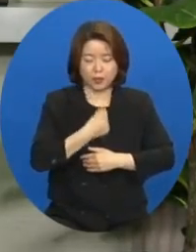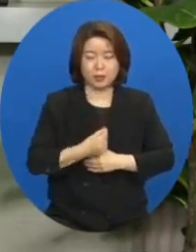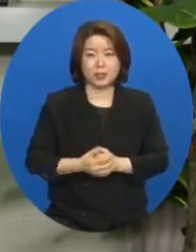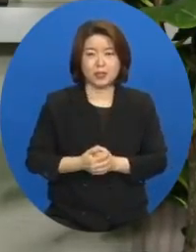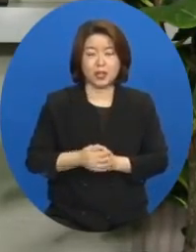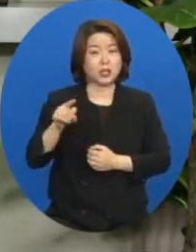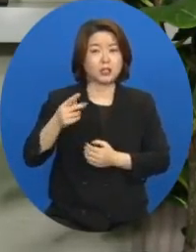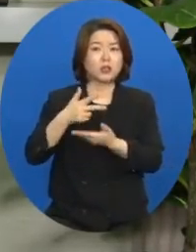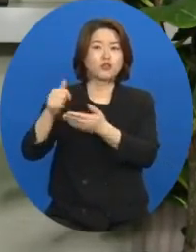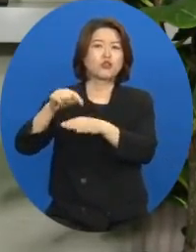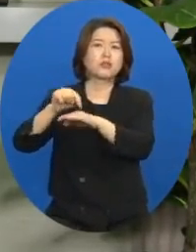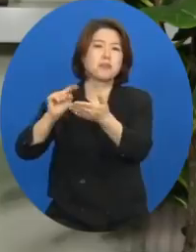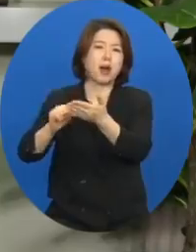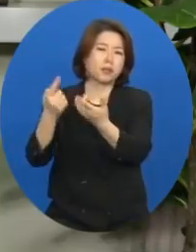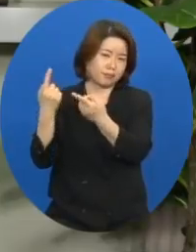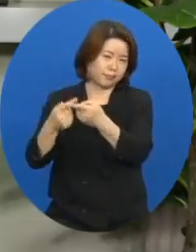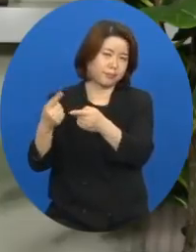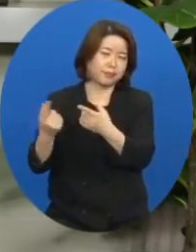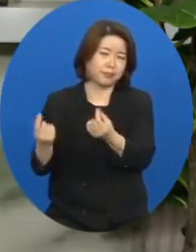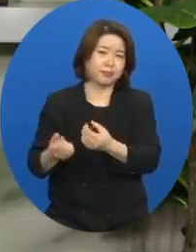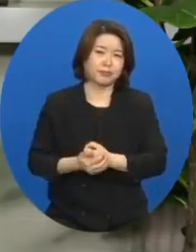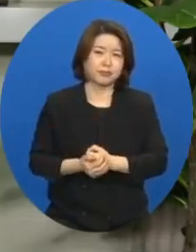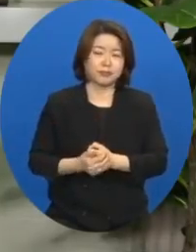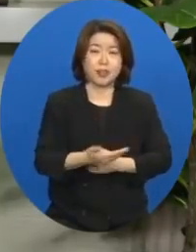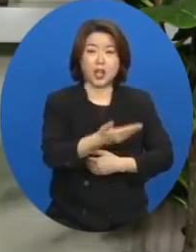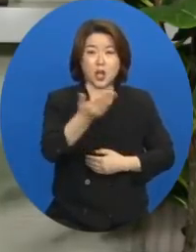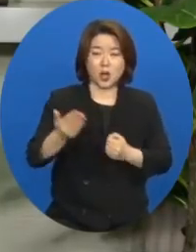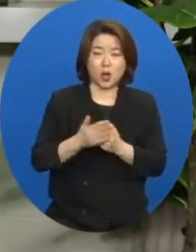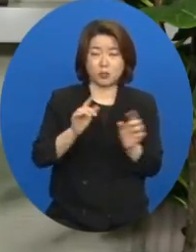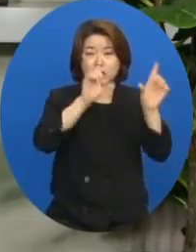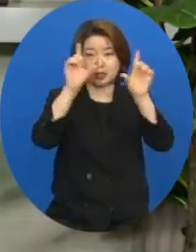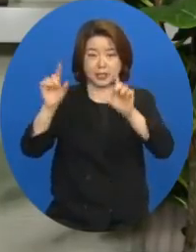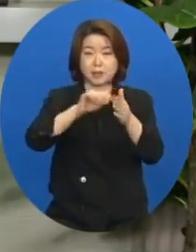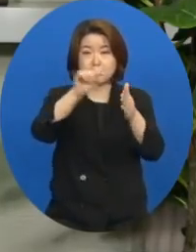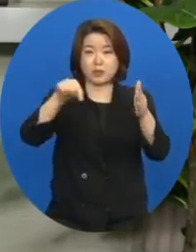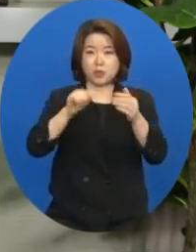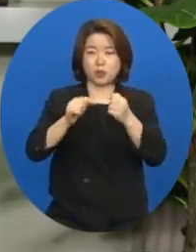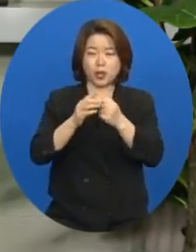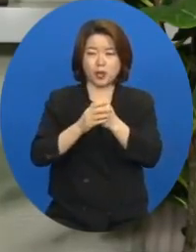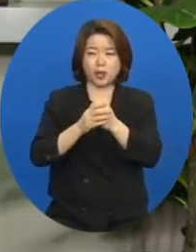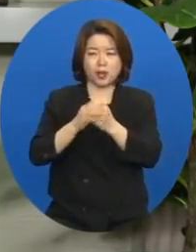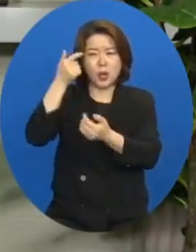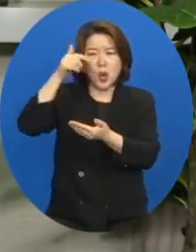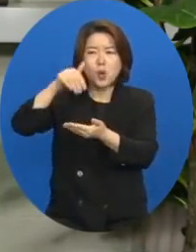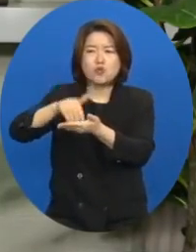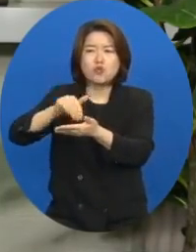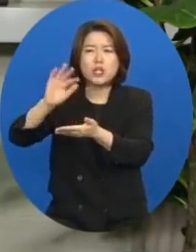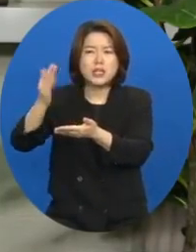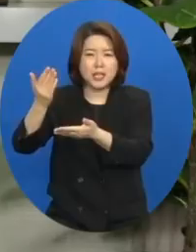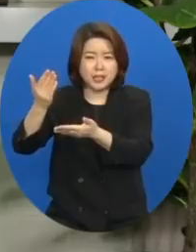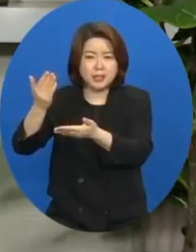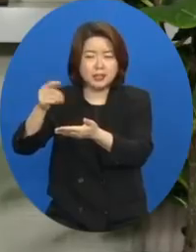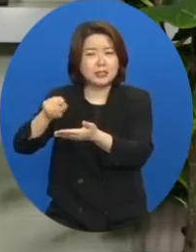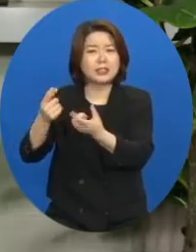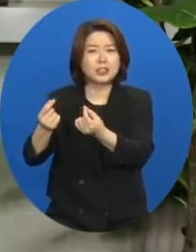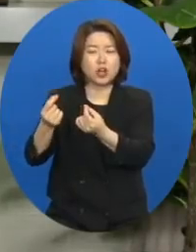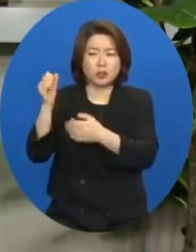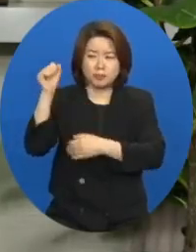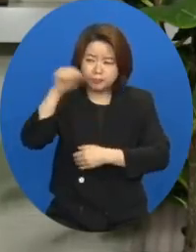그것은 주님의 마음입니다. 그래서 여러분들의 삶 속에 두고두고 후회가 남는 그런